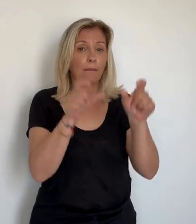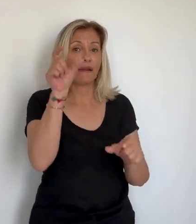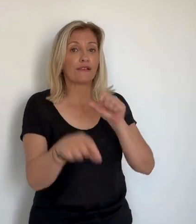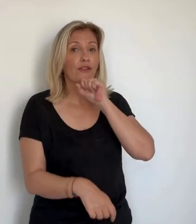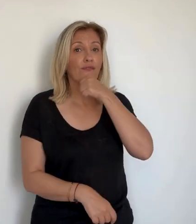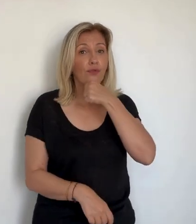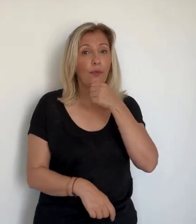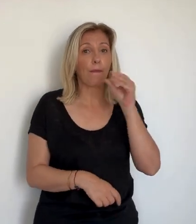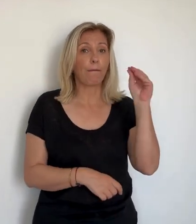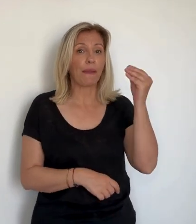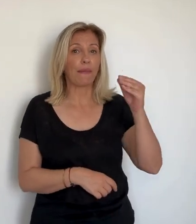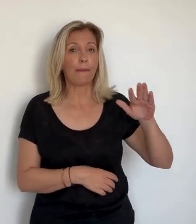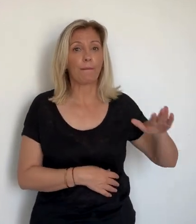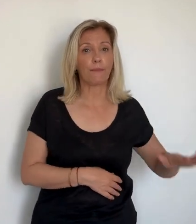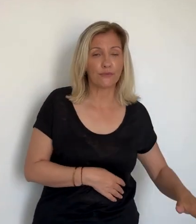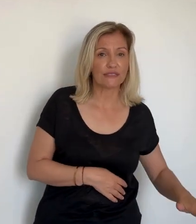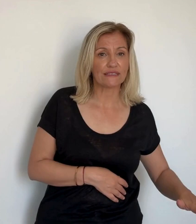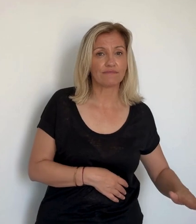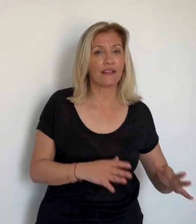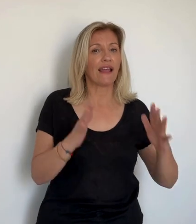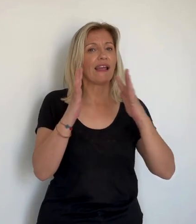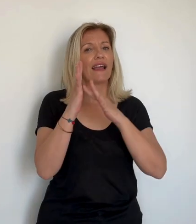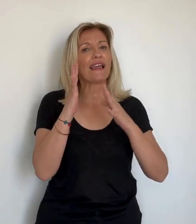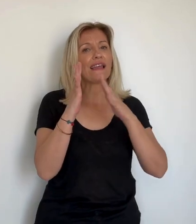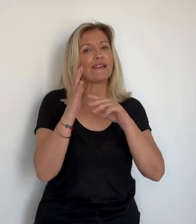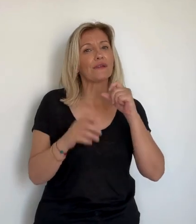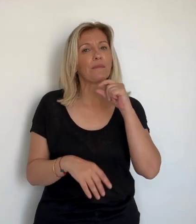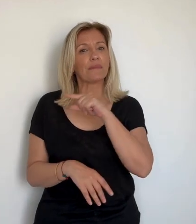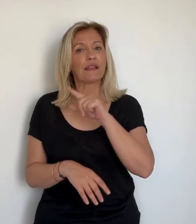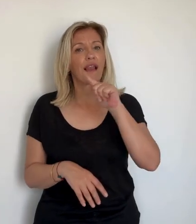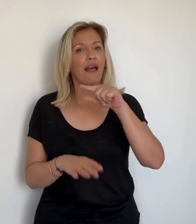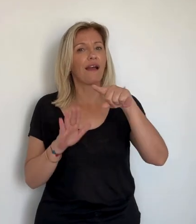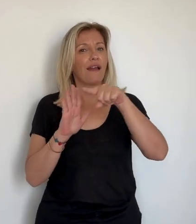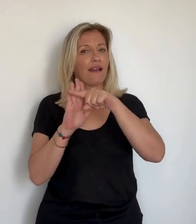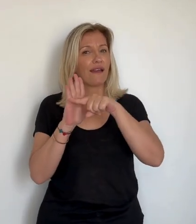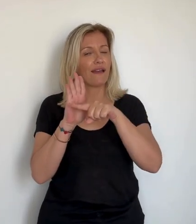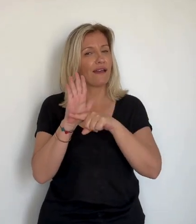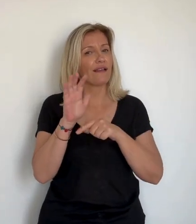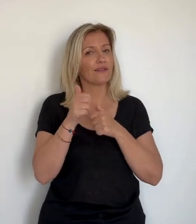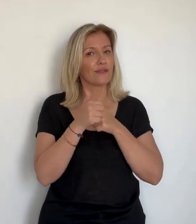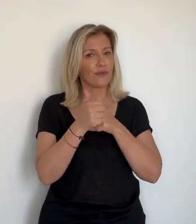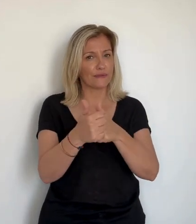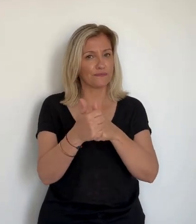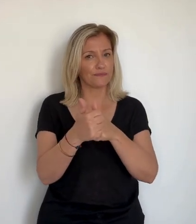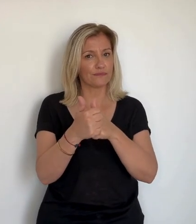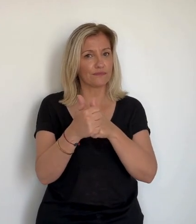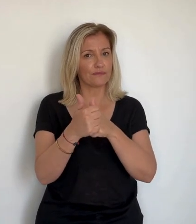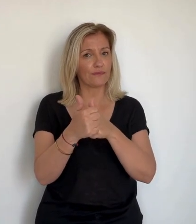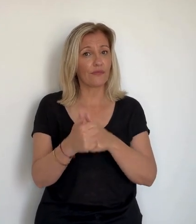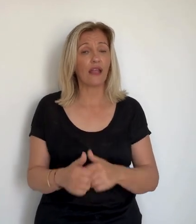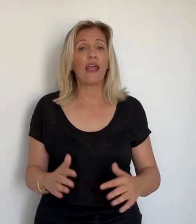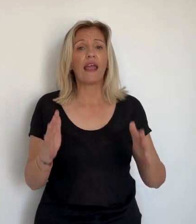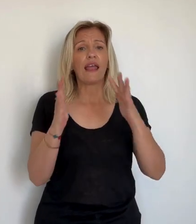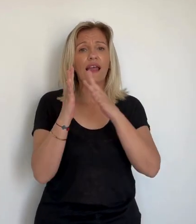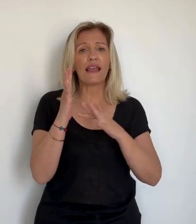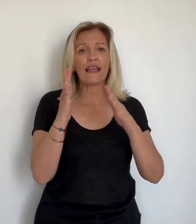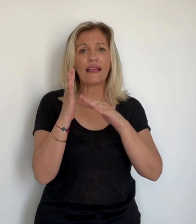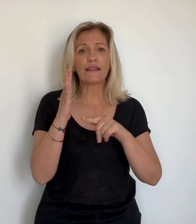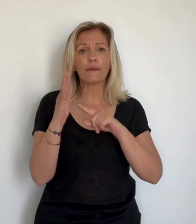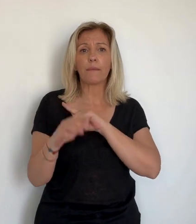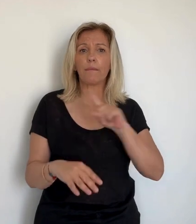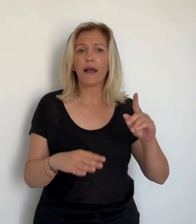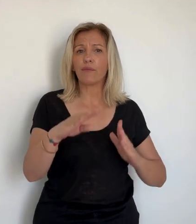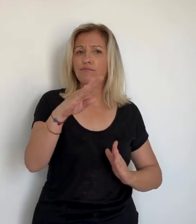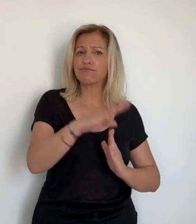chaud et déficitaire en précipitation. Les tendances saisonnières semblent plutôt nous orienter vers un été